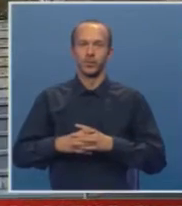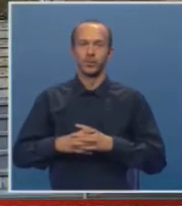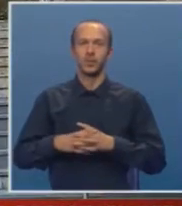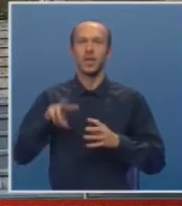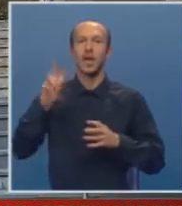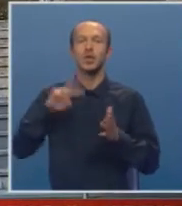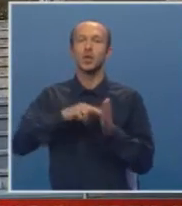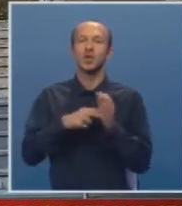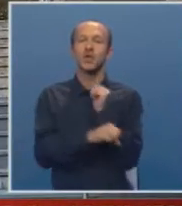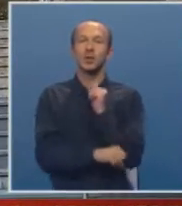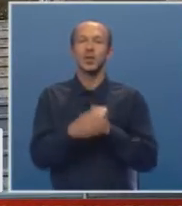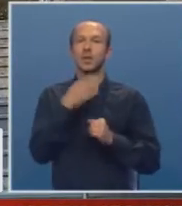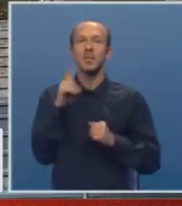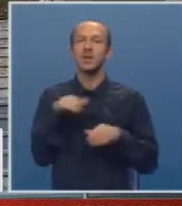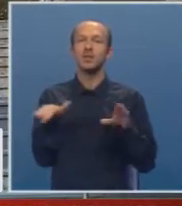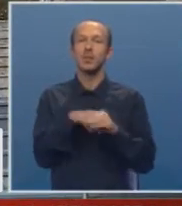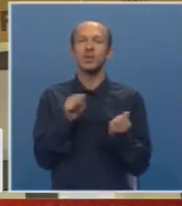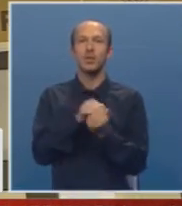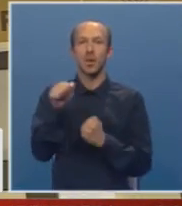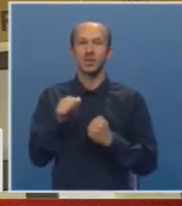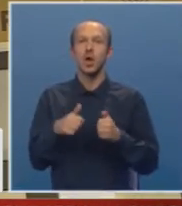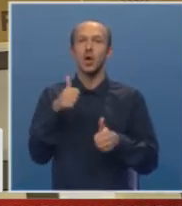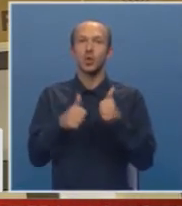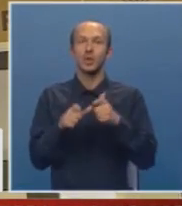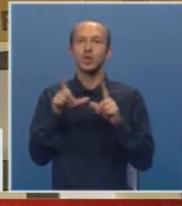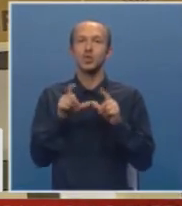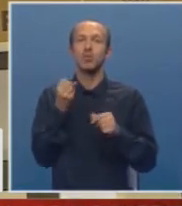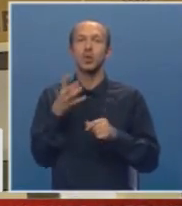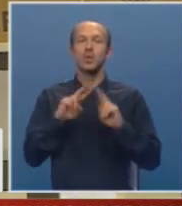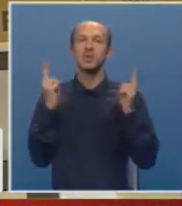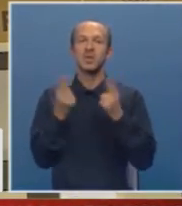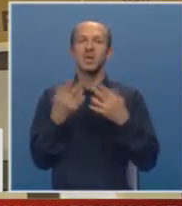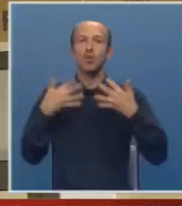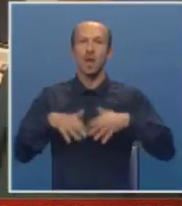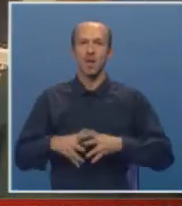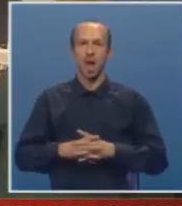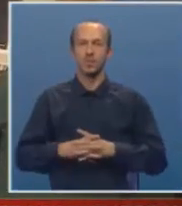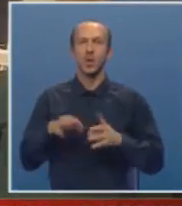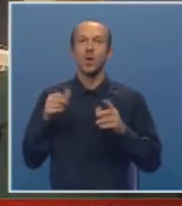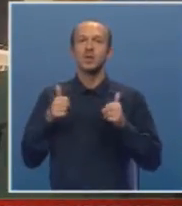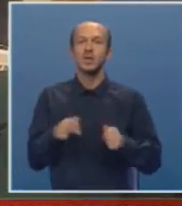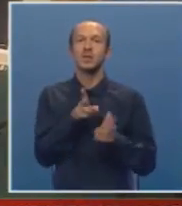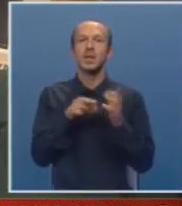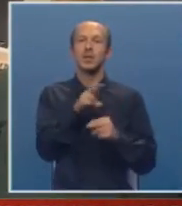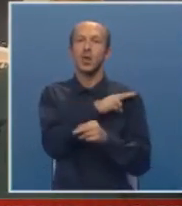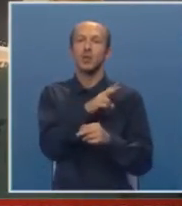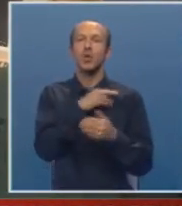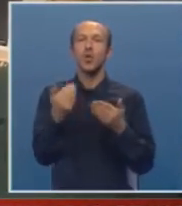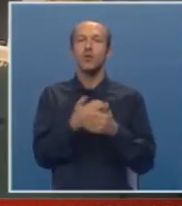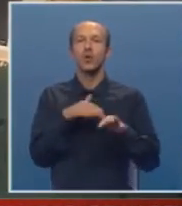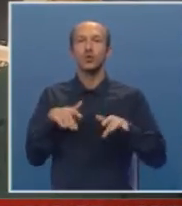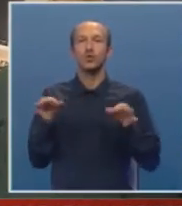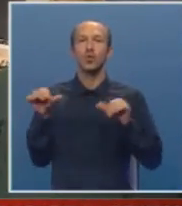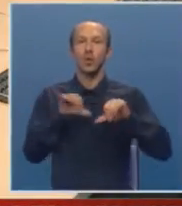Elektrotehnički fakultet nema nezaposlenih diplomaca, konkurentni su u brojnim svjetskim kompanijama. Od danas na raspolaganju imaju novu